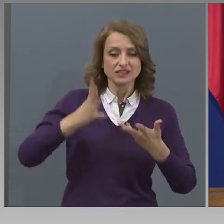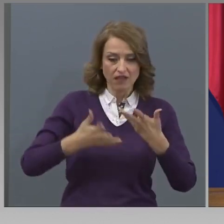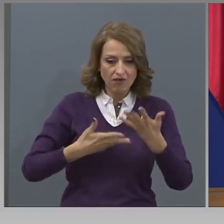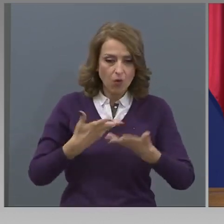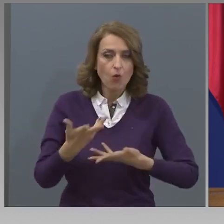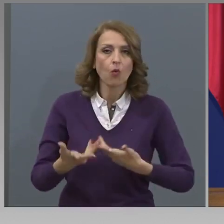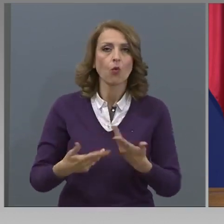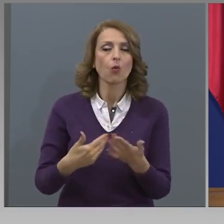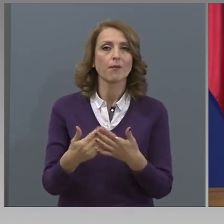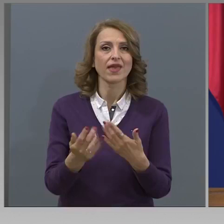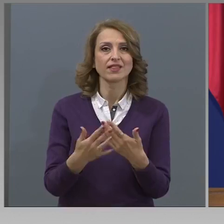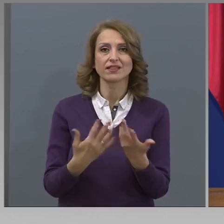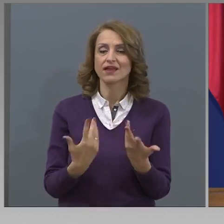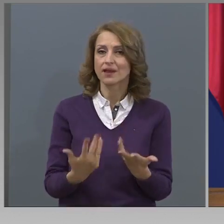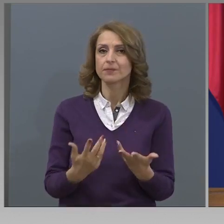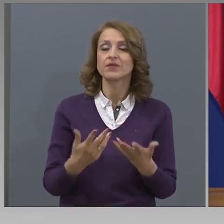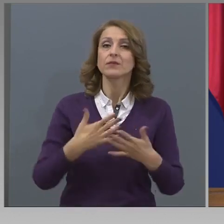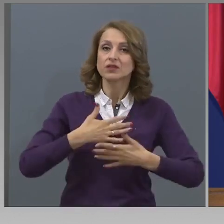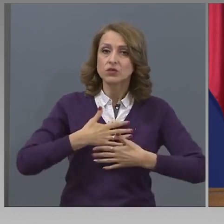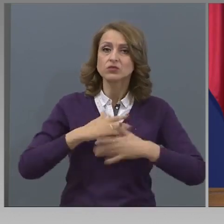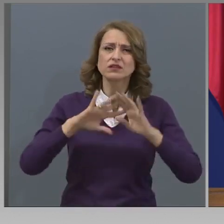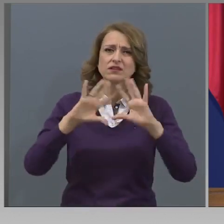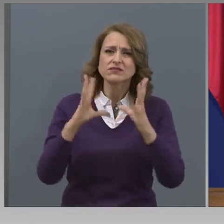всички дисциплини.